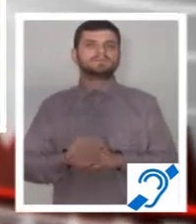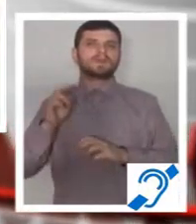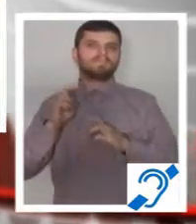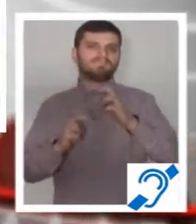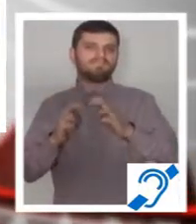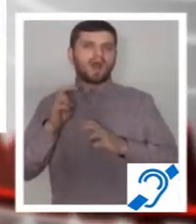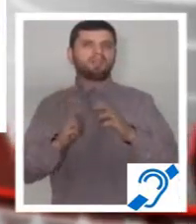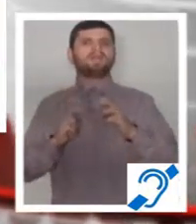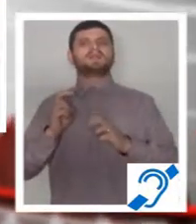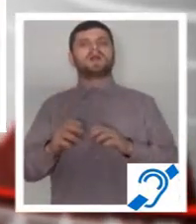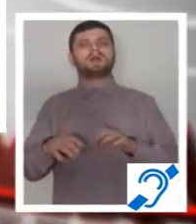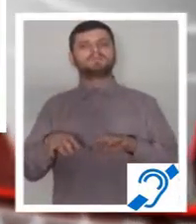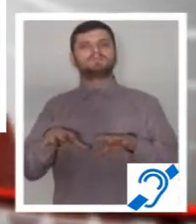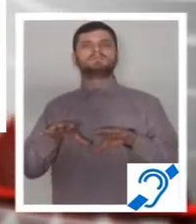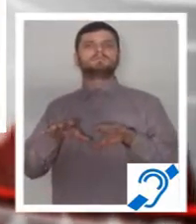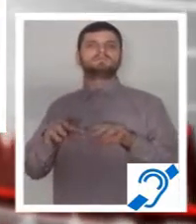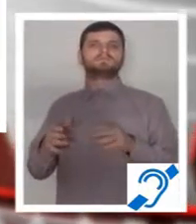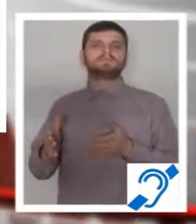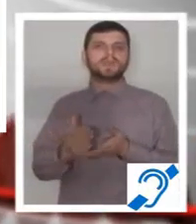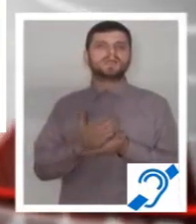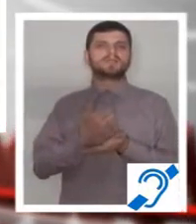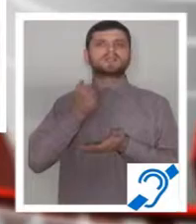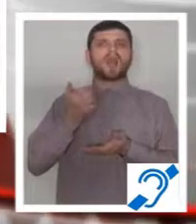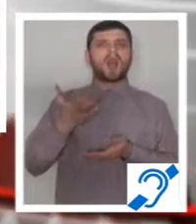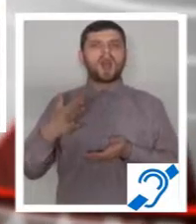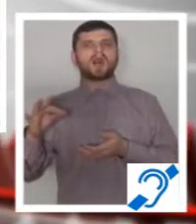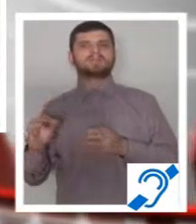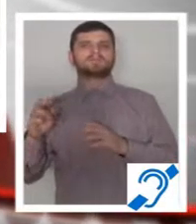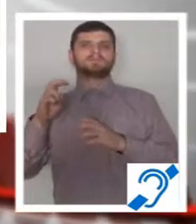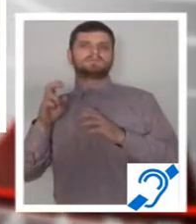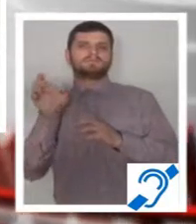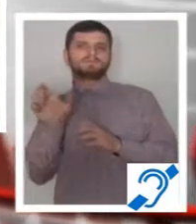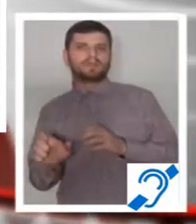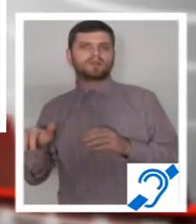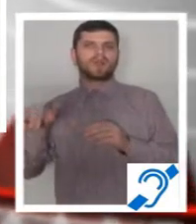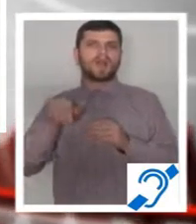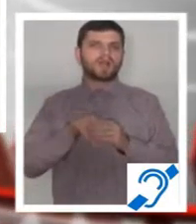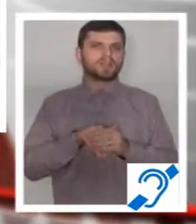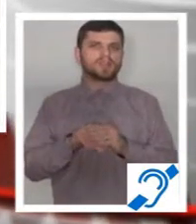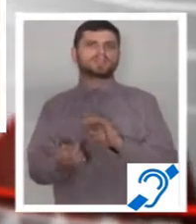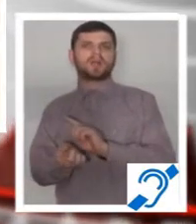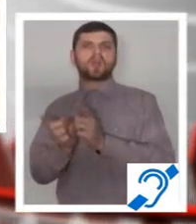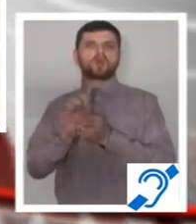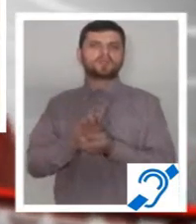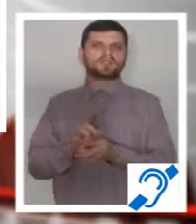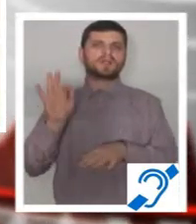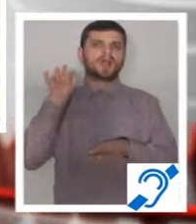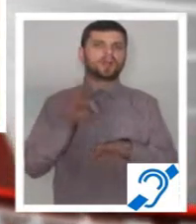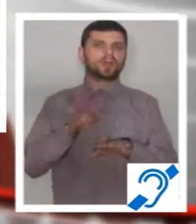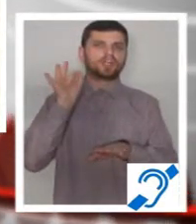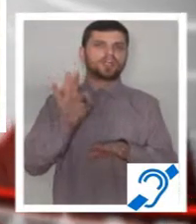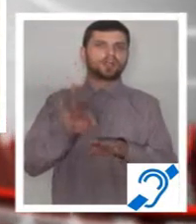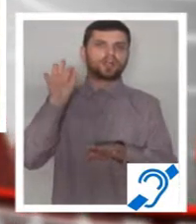angajații de la vehicule ale căror posturi vor fi înlocuite de roboți,